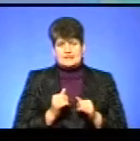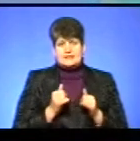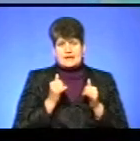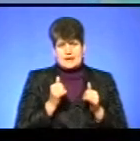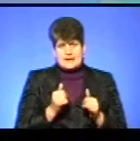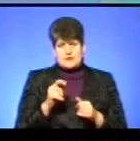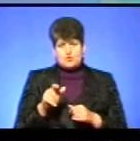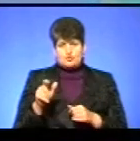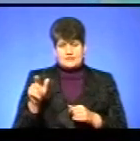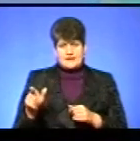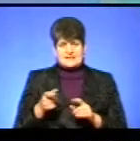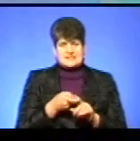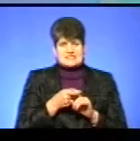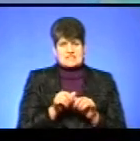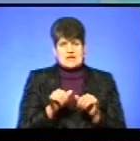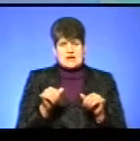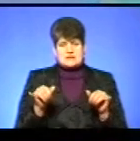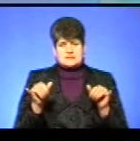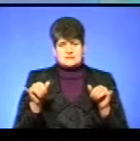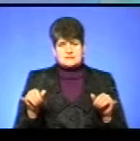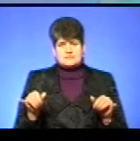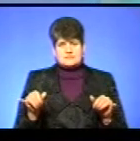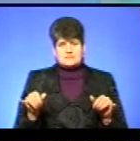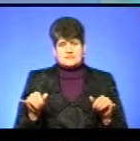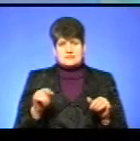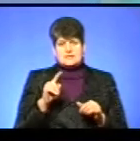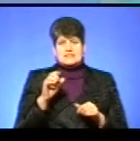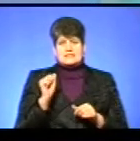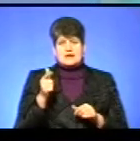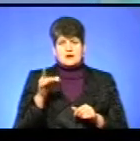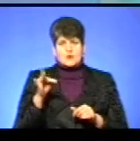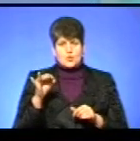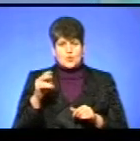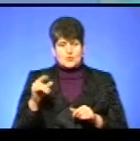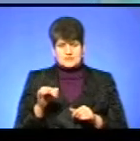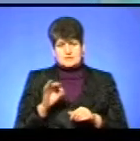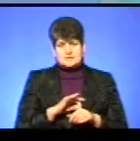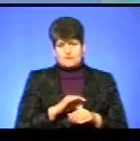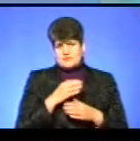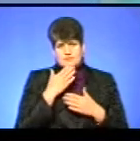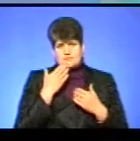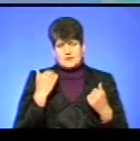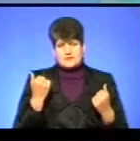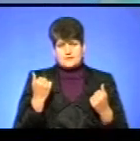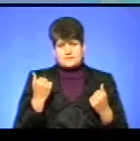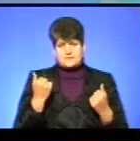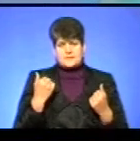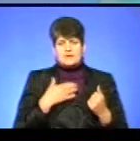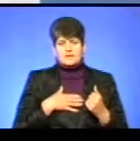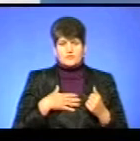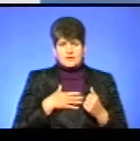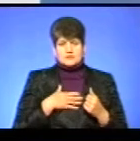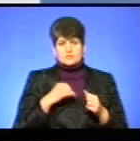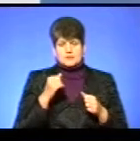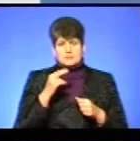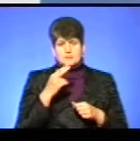загрози захворювань фактично немає. Найбільше хворювалися через імовірність